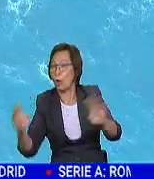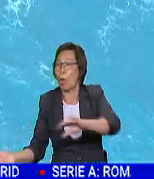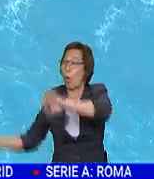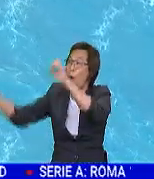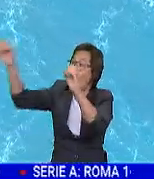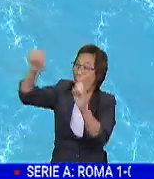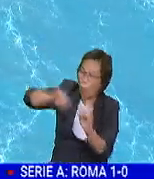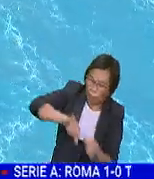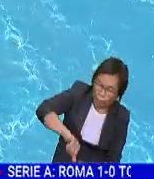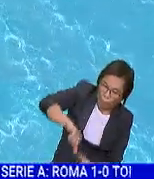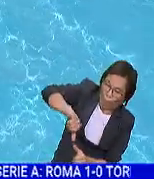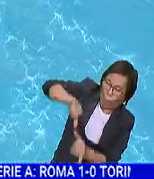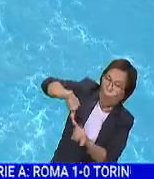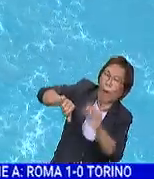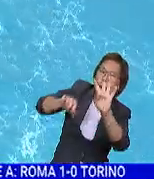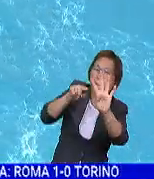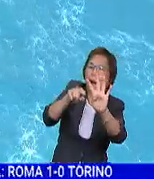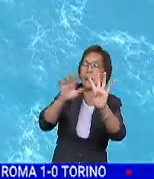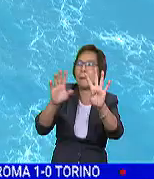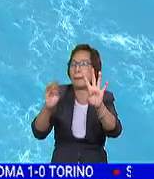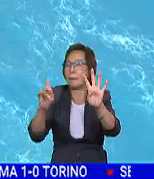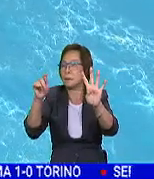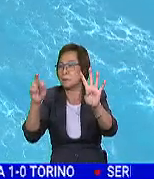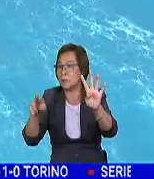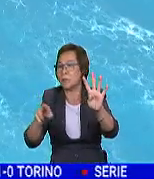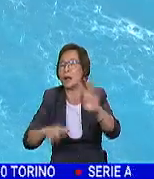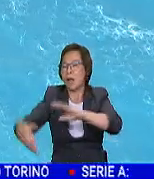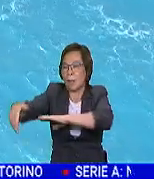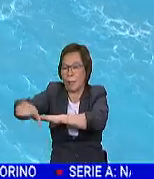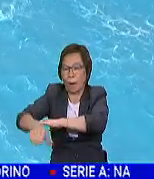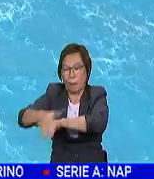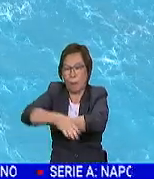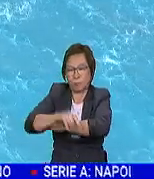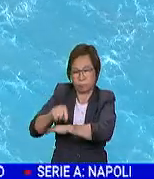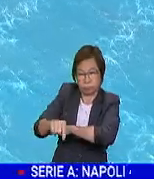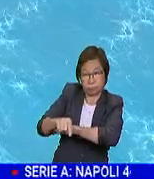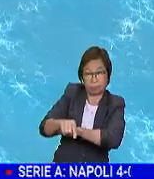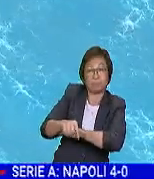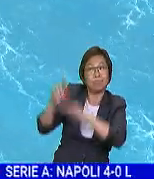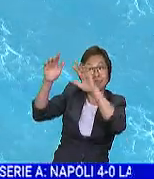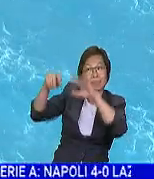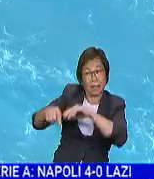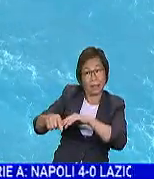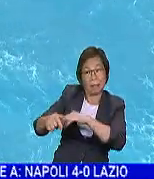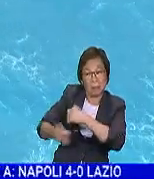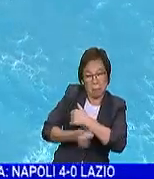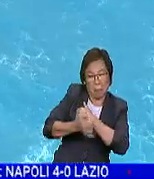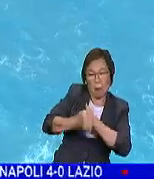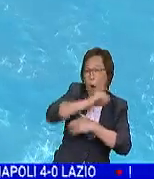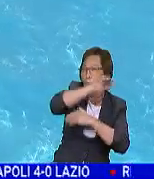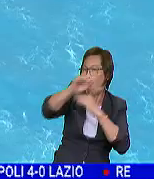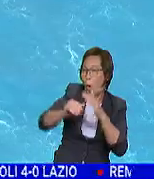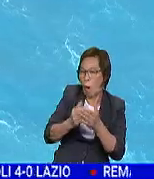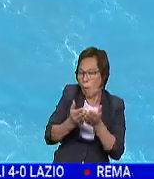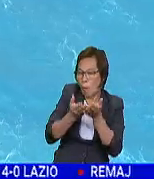ombak boleh mencecah sehingga 4.5 meter di kawasan perairan yang berkenaan. Keadaan ini adalah berbahaya kepada